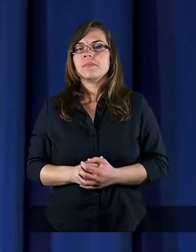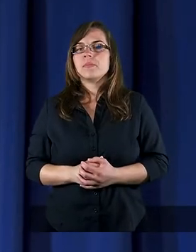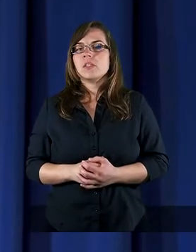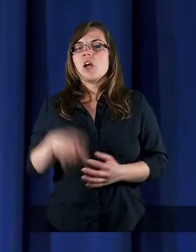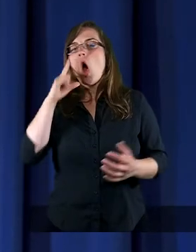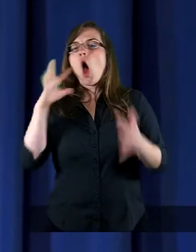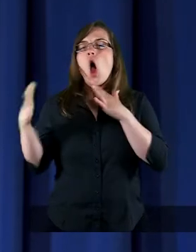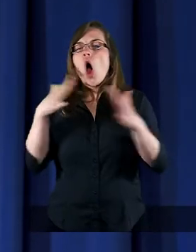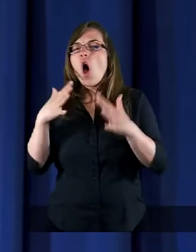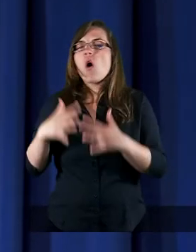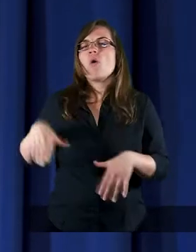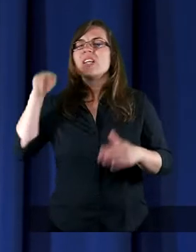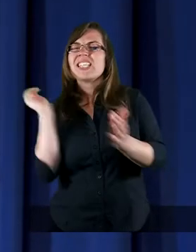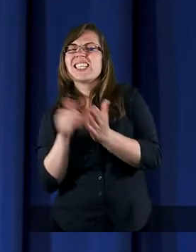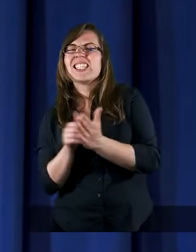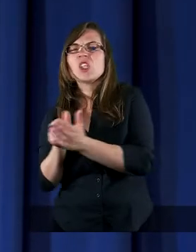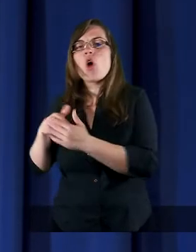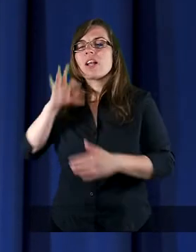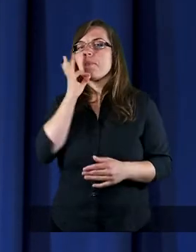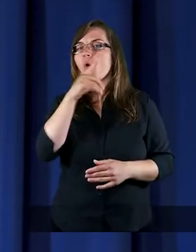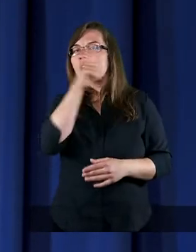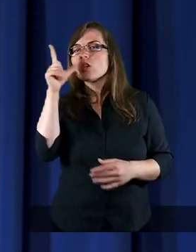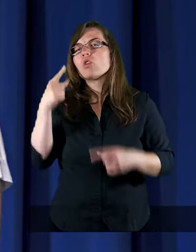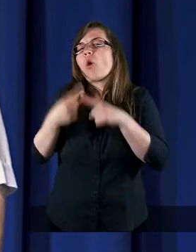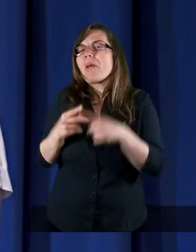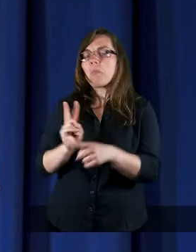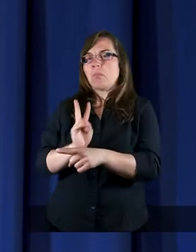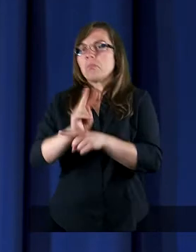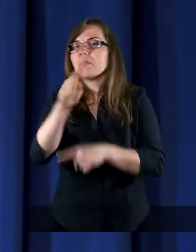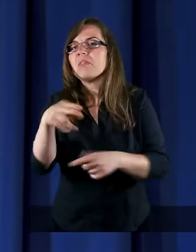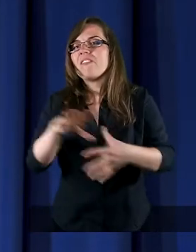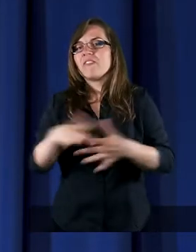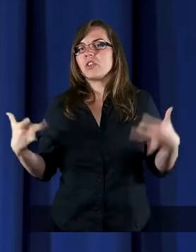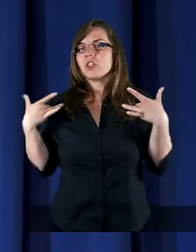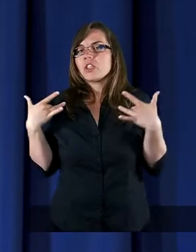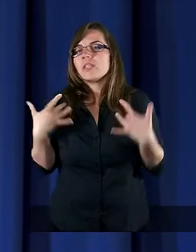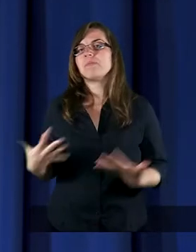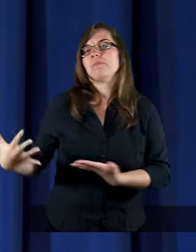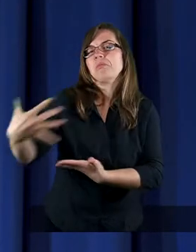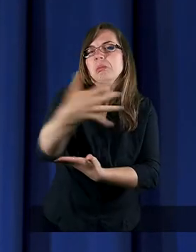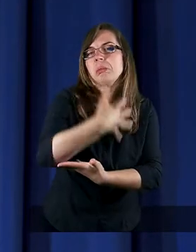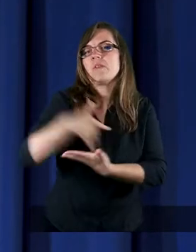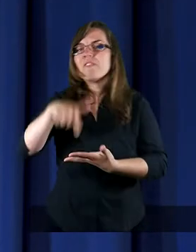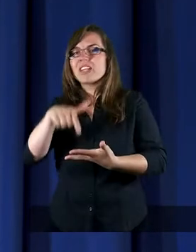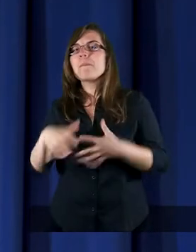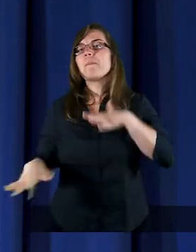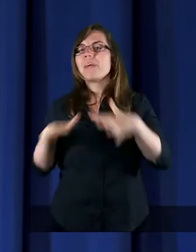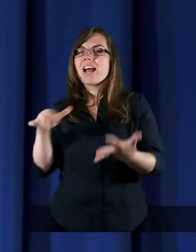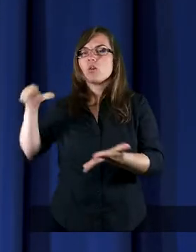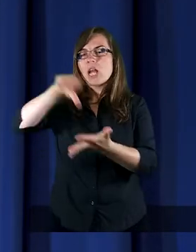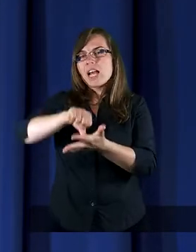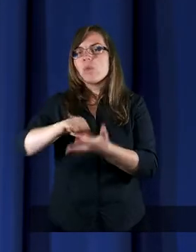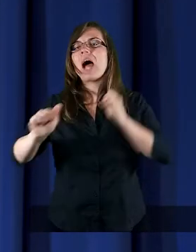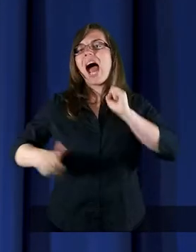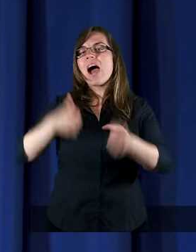Około tysiąca młodych ludzi, którzy dopiero startowali w życie, zebrało się w centrum stolicy Hiszpanii,